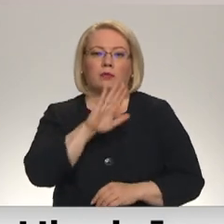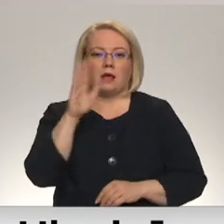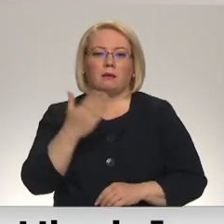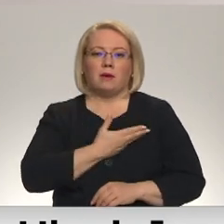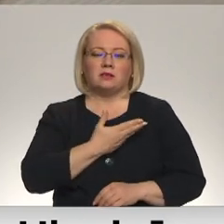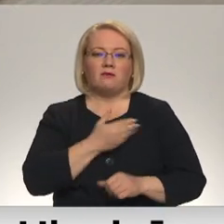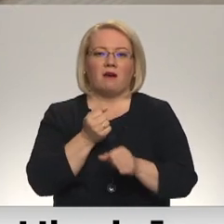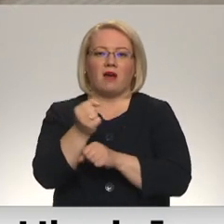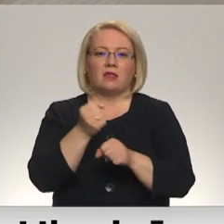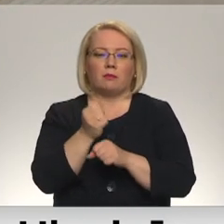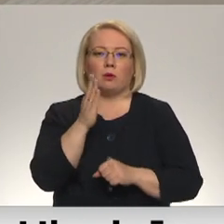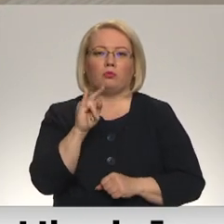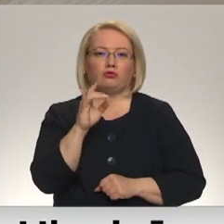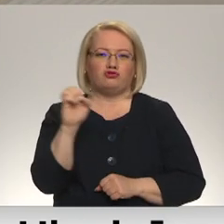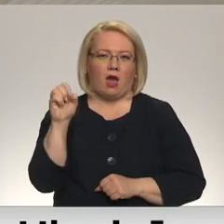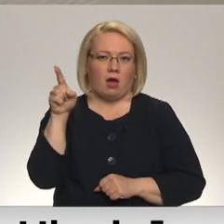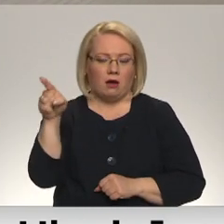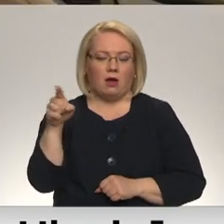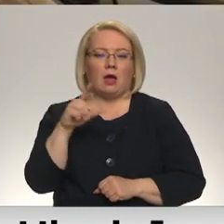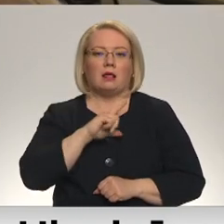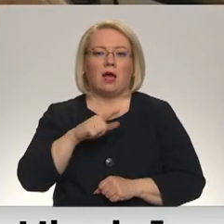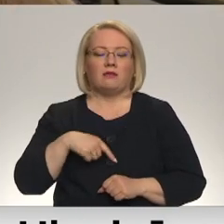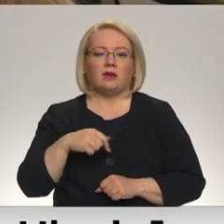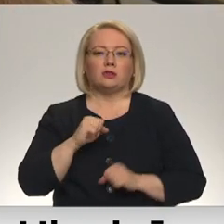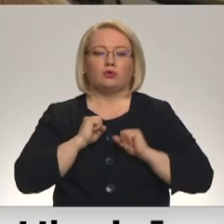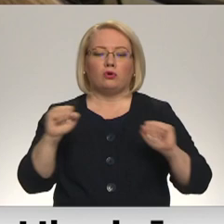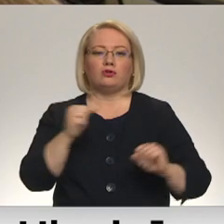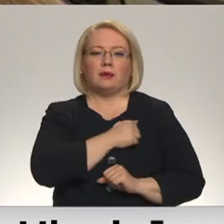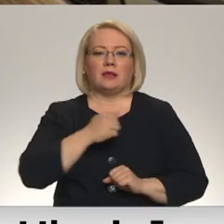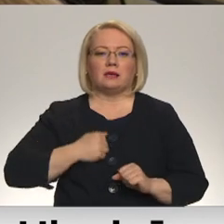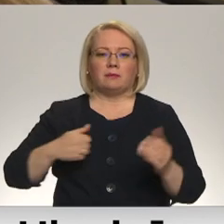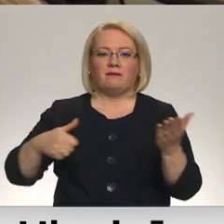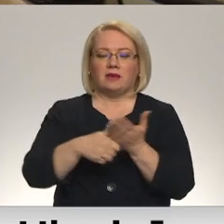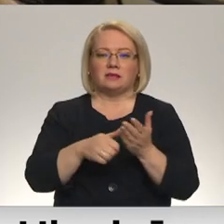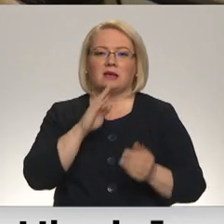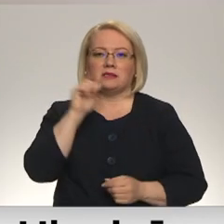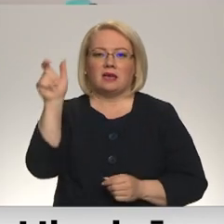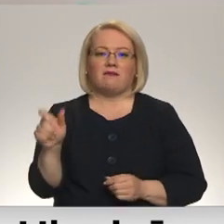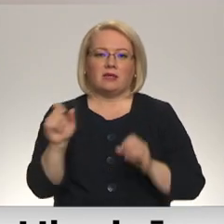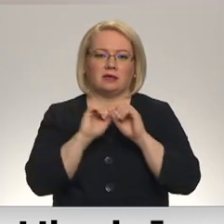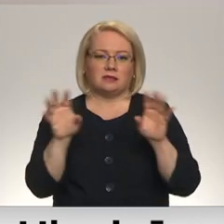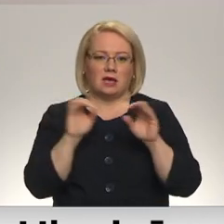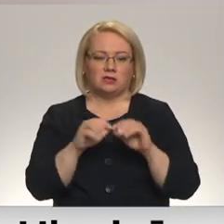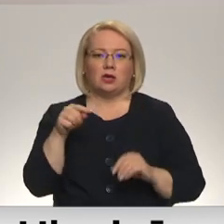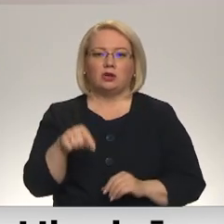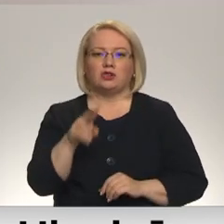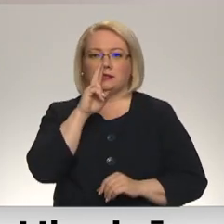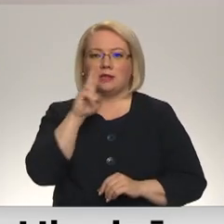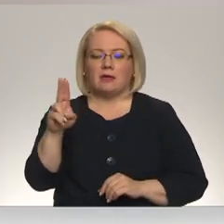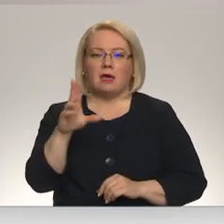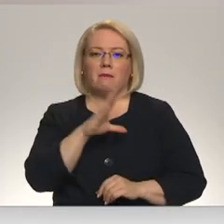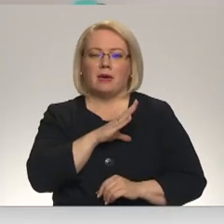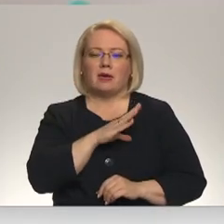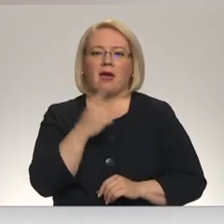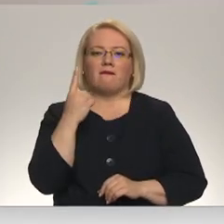vārdarbību būčā. Latvijas valsts drošības dienas jau ir izteicis vēlēšanos fiksēt ukraiņietes stāstus. Šīs nedēļas man bija kā